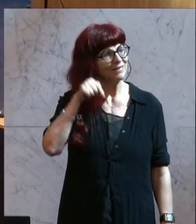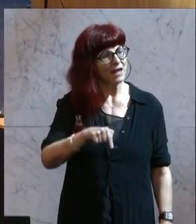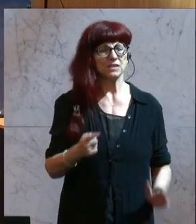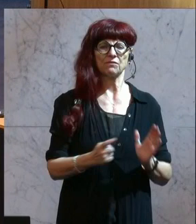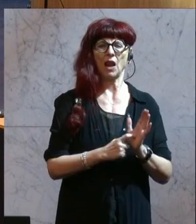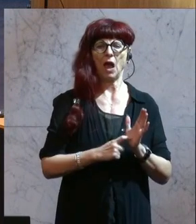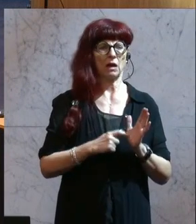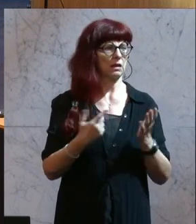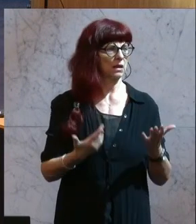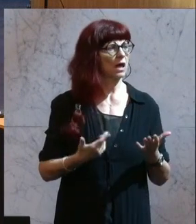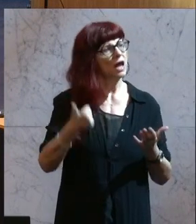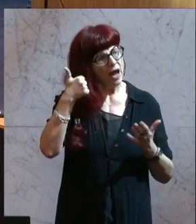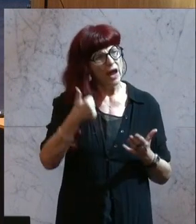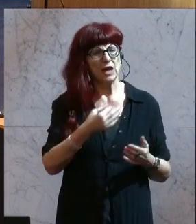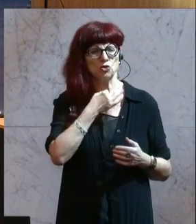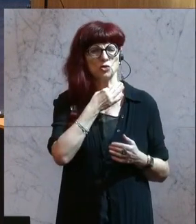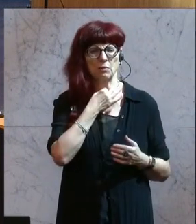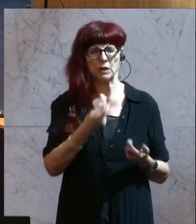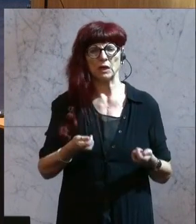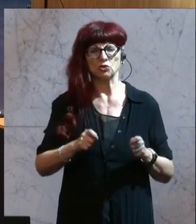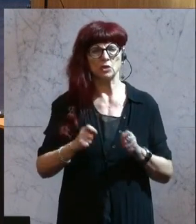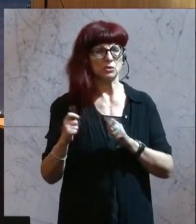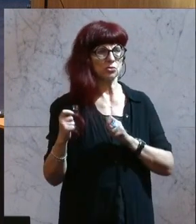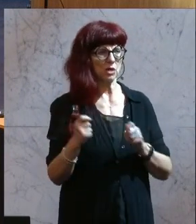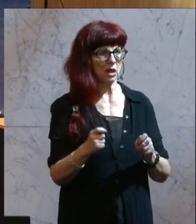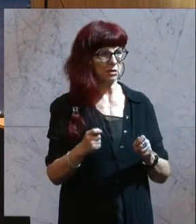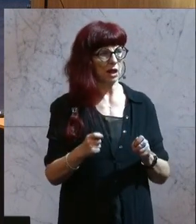bei einem einstimmigen Entschließungsantrag, der aus dem Parlament kommt.